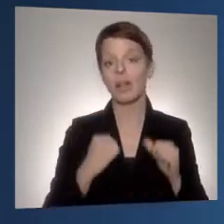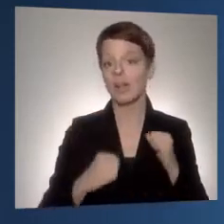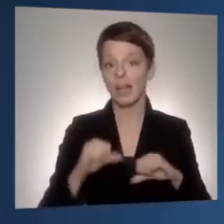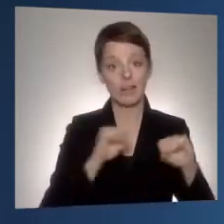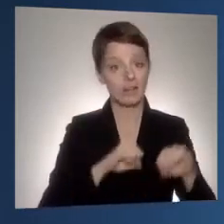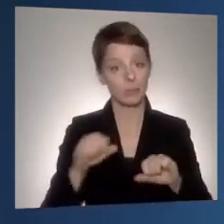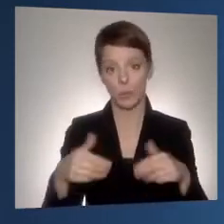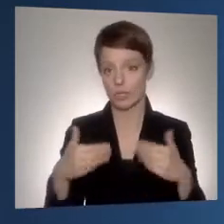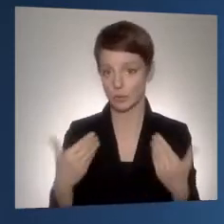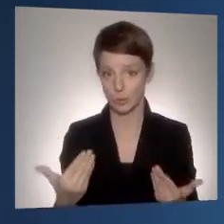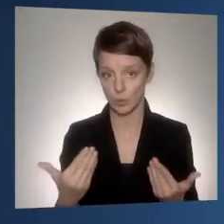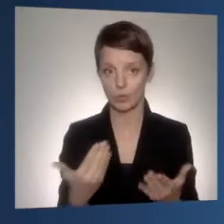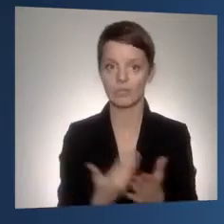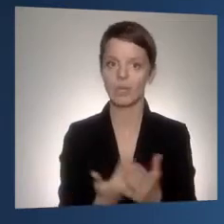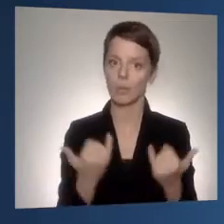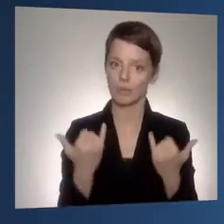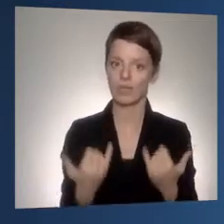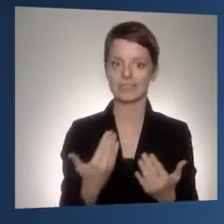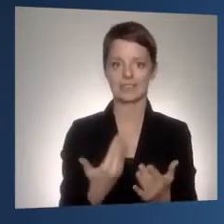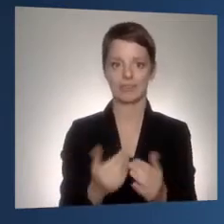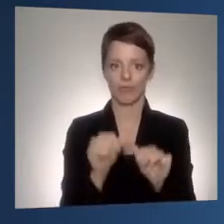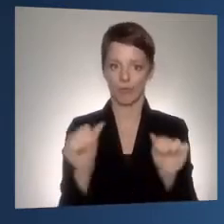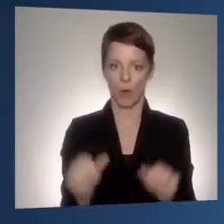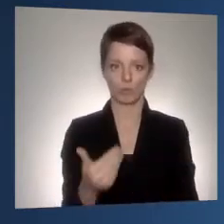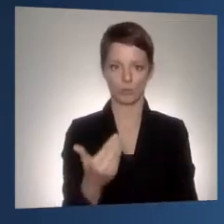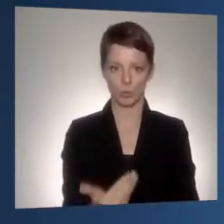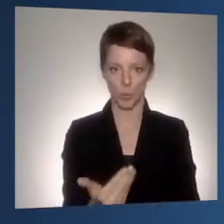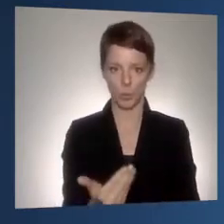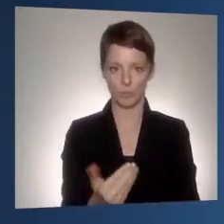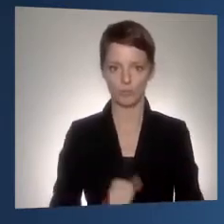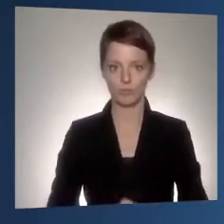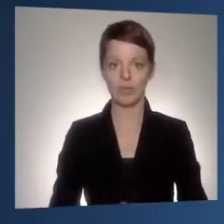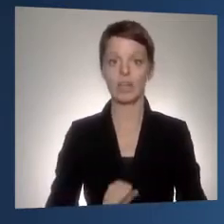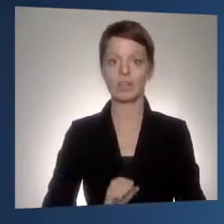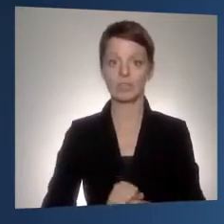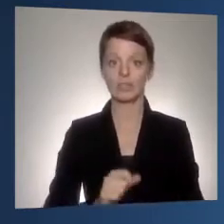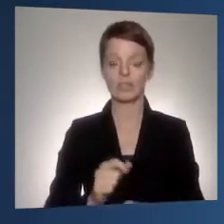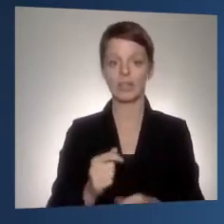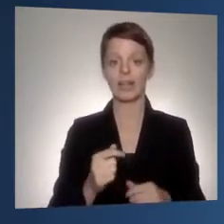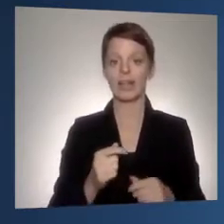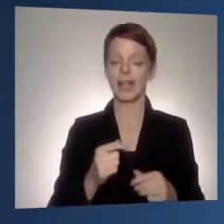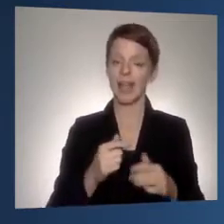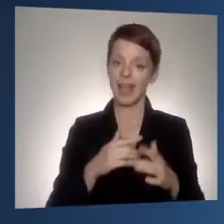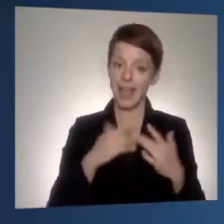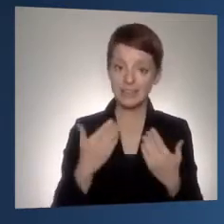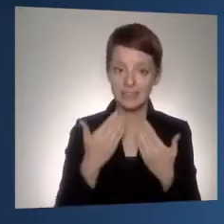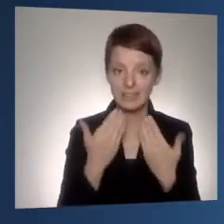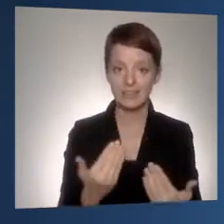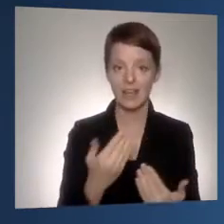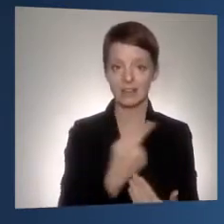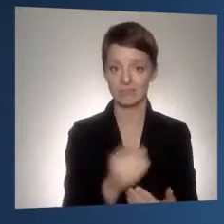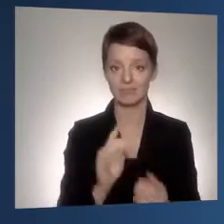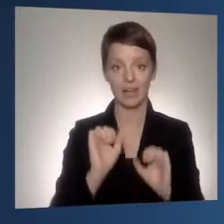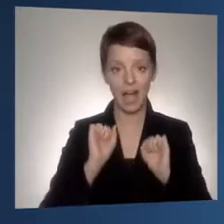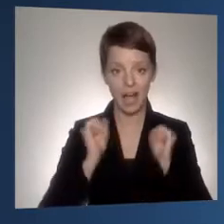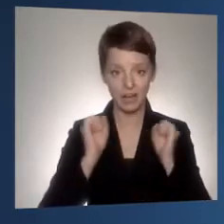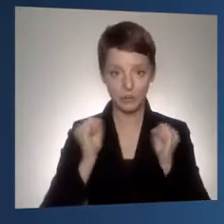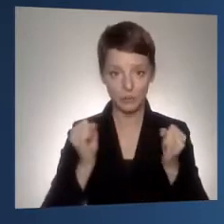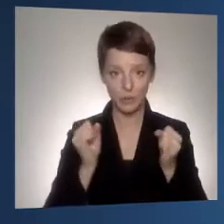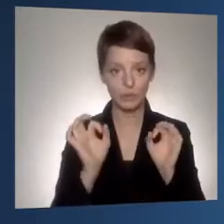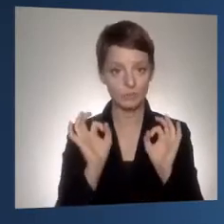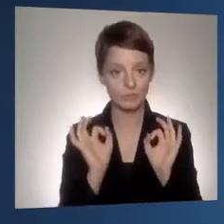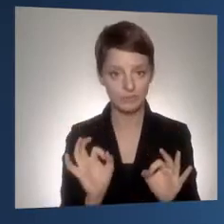jetzt auf diese Art und Weise. Aber dennoch wollen wir meinen tiefsten herzlichen Dank für Ihr Engagement und meine